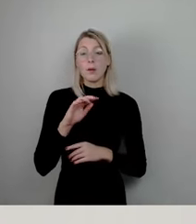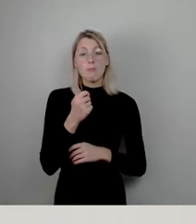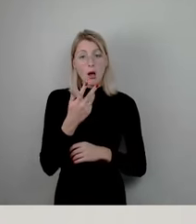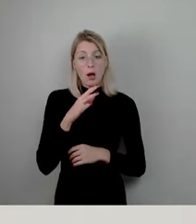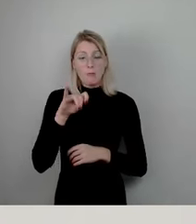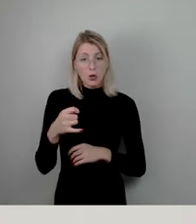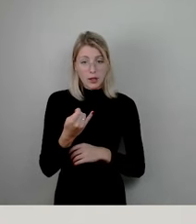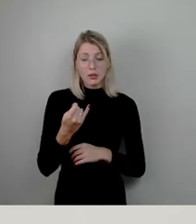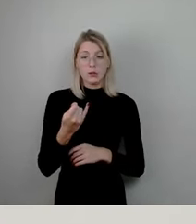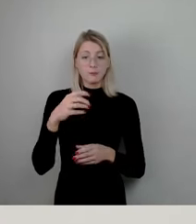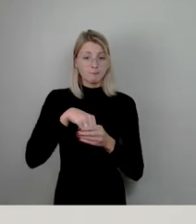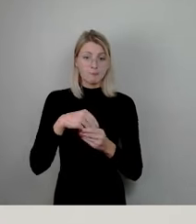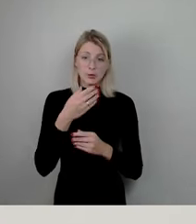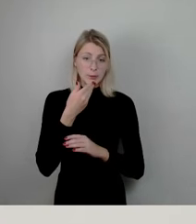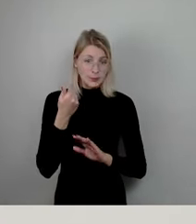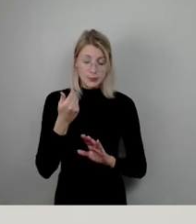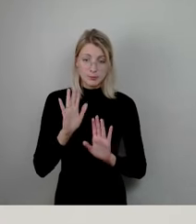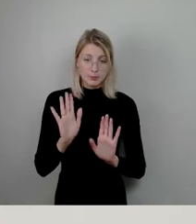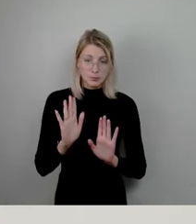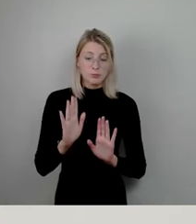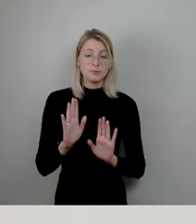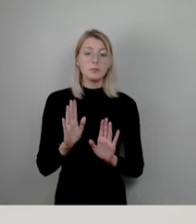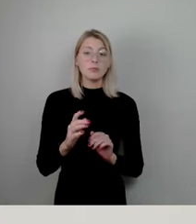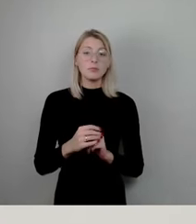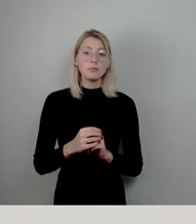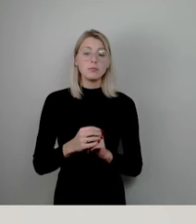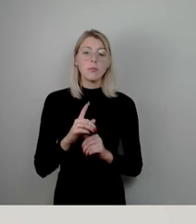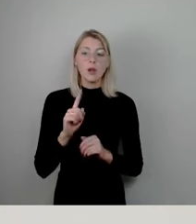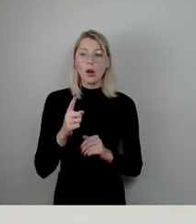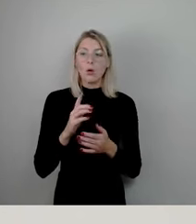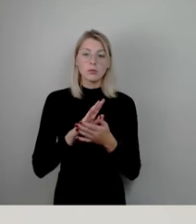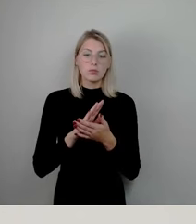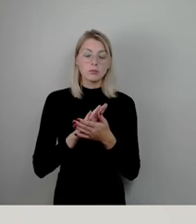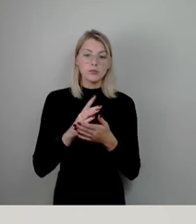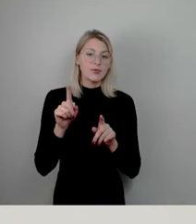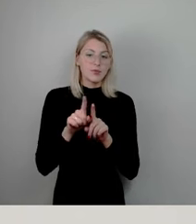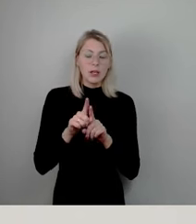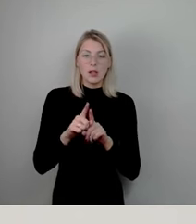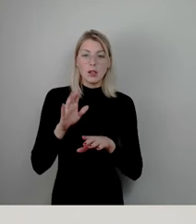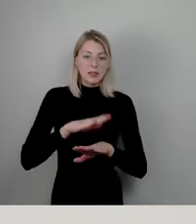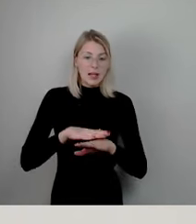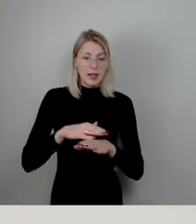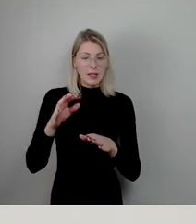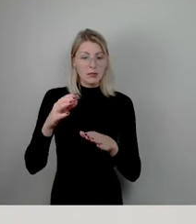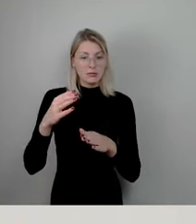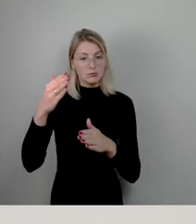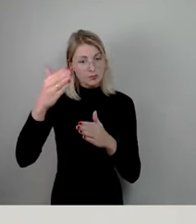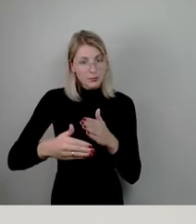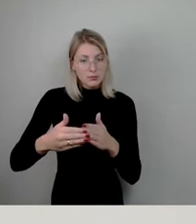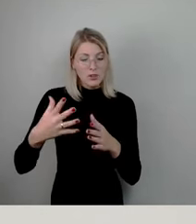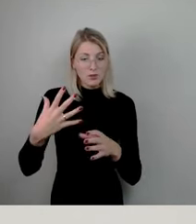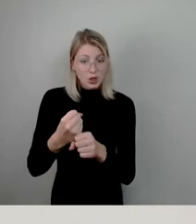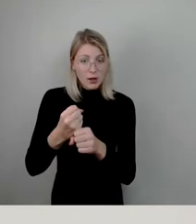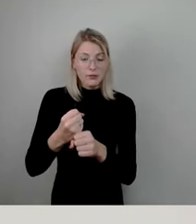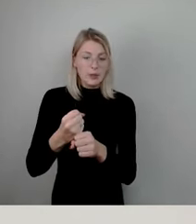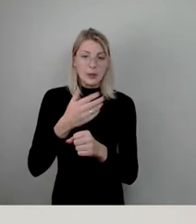immer dem gewünschten zeitlichen Ziel umgesetzt werden können. Bei der Kunersdorfer Straße haben wir das